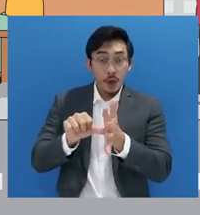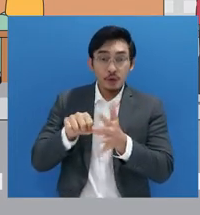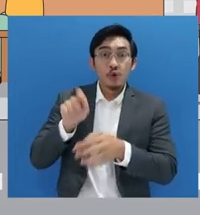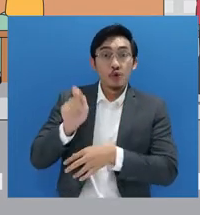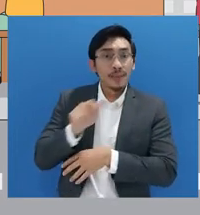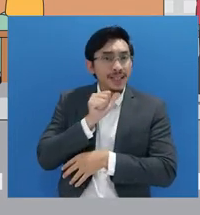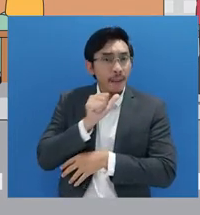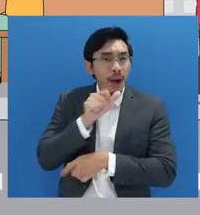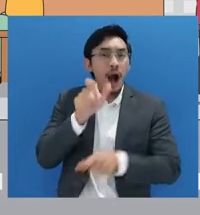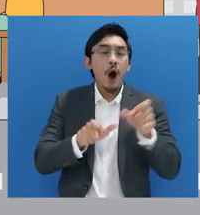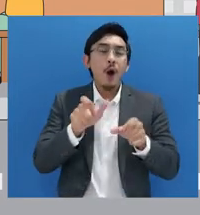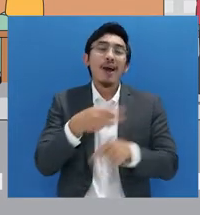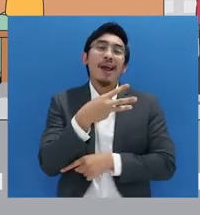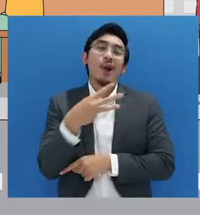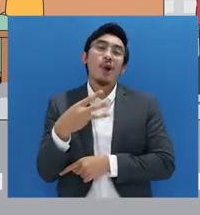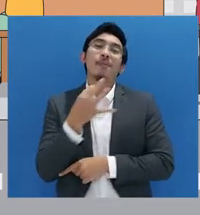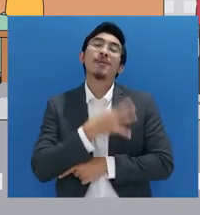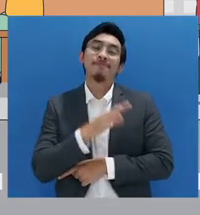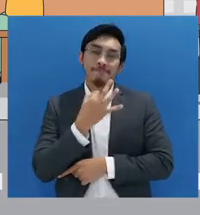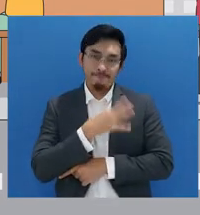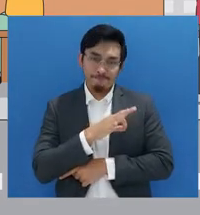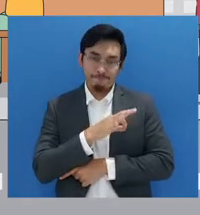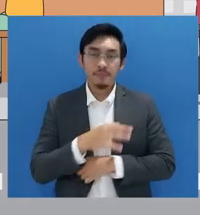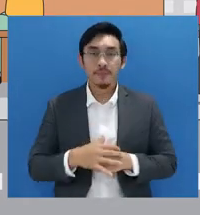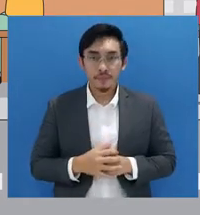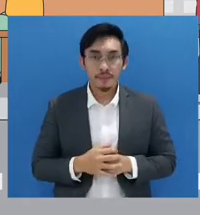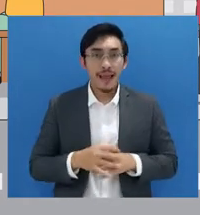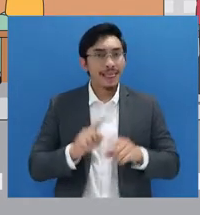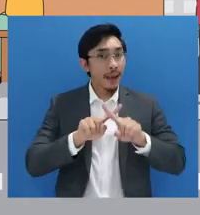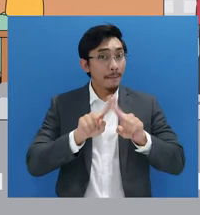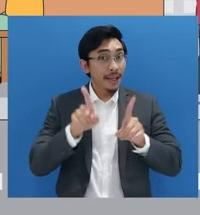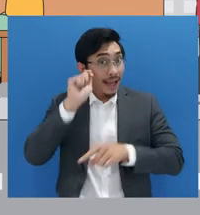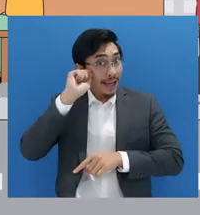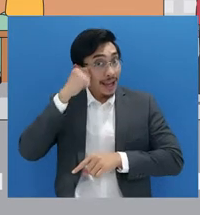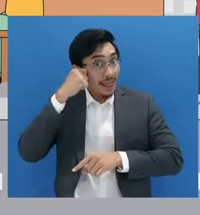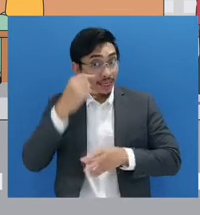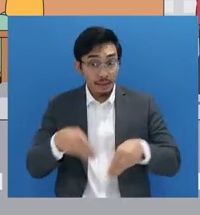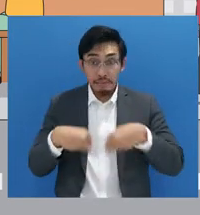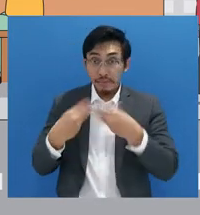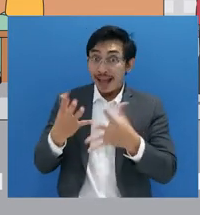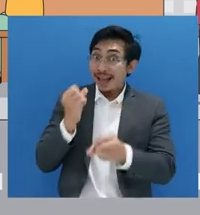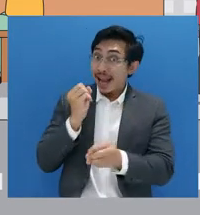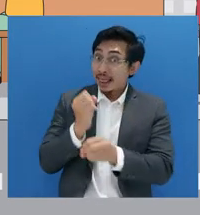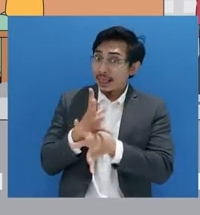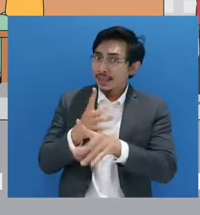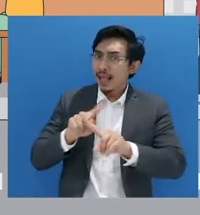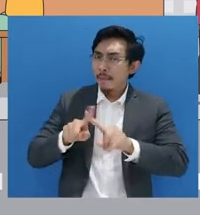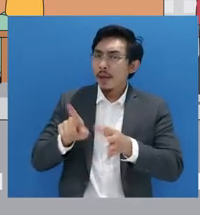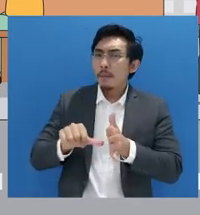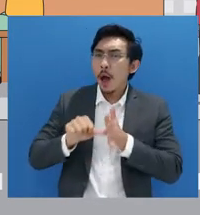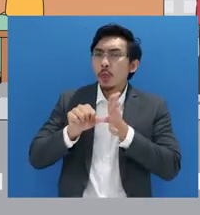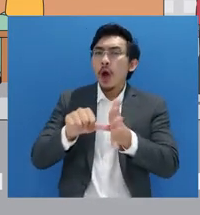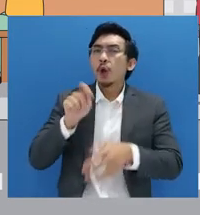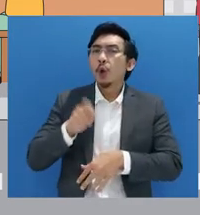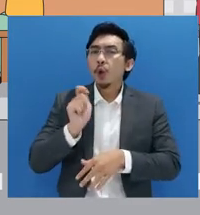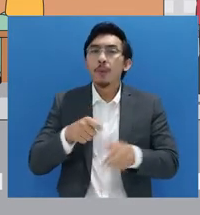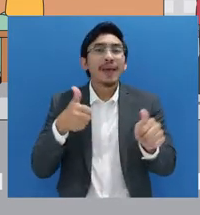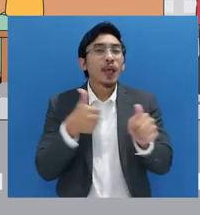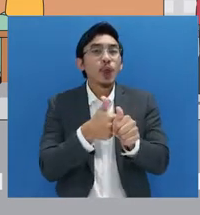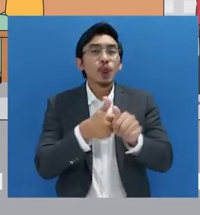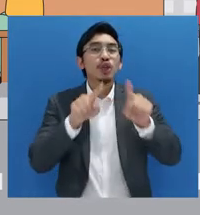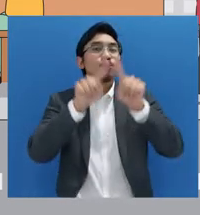ekonomi. Sebagai catatan, meski diberikan secara cuma-cuma, bantuan hukum harus didasarkan pada surat kuasa.